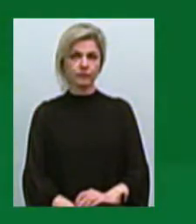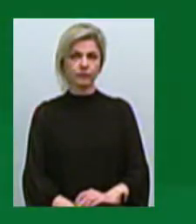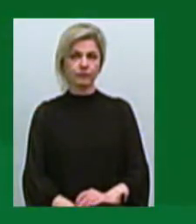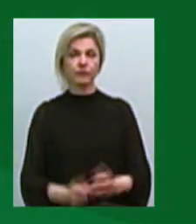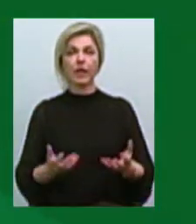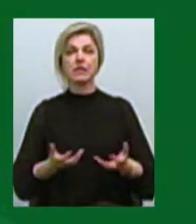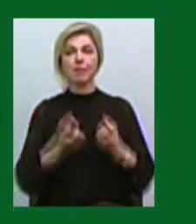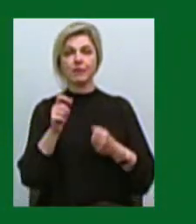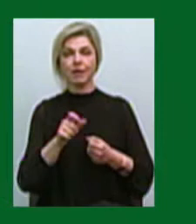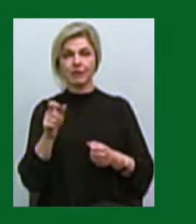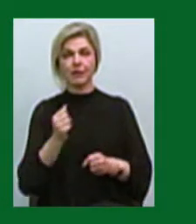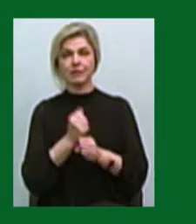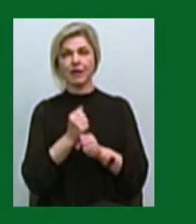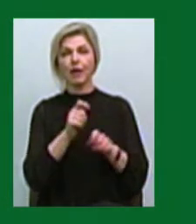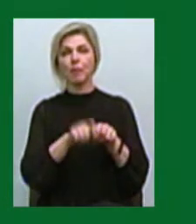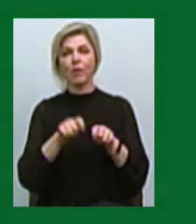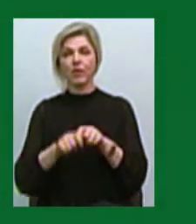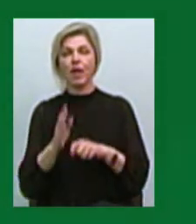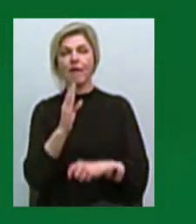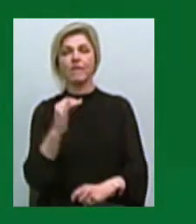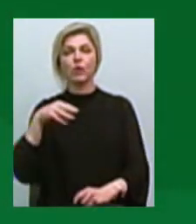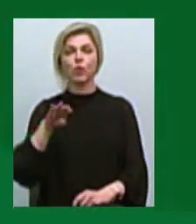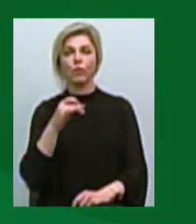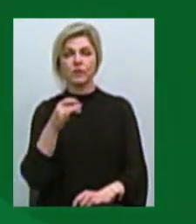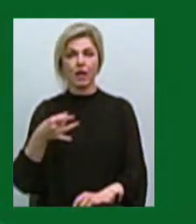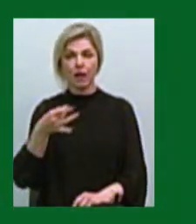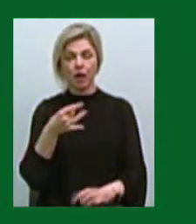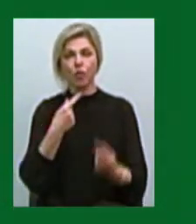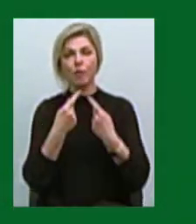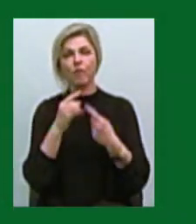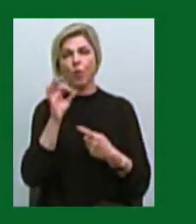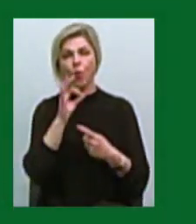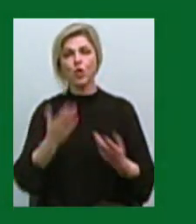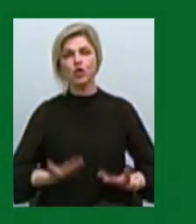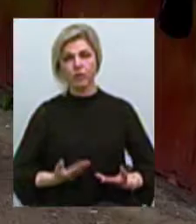Рятувальники провели рейд у Вітовському районі. Спілкувалися про побутові пожежі.